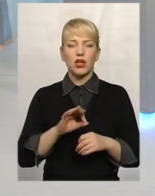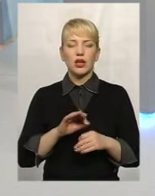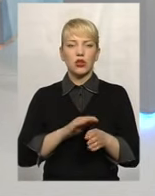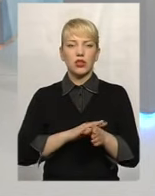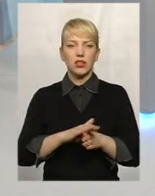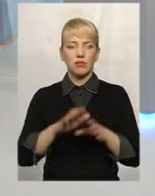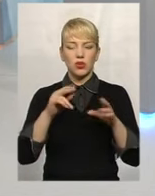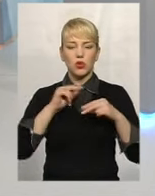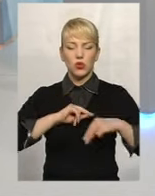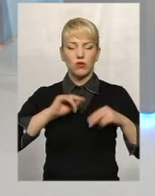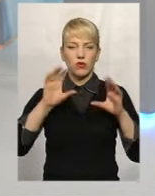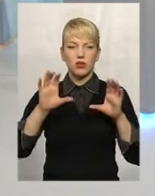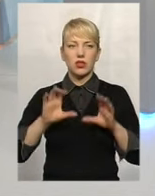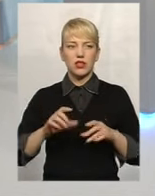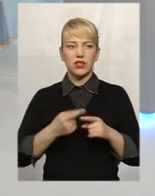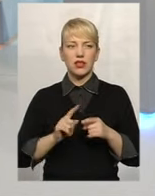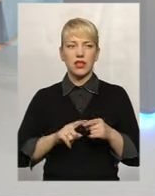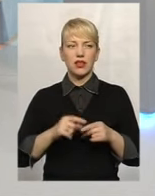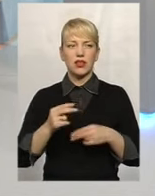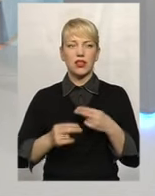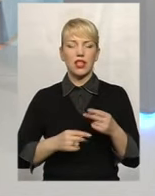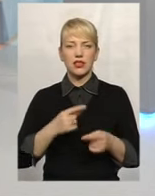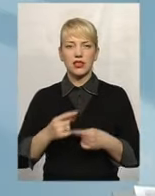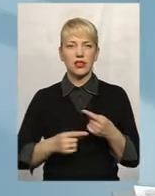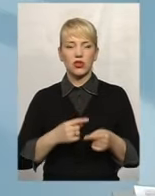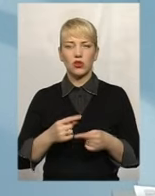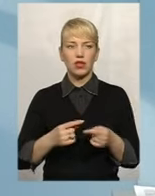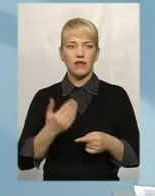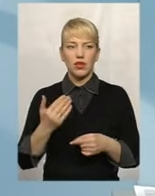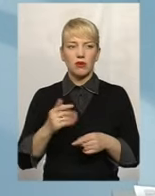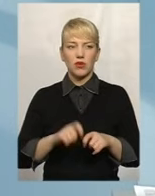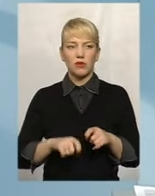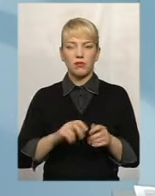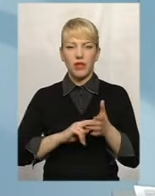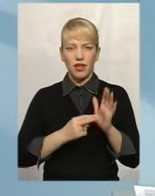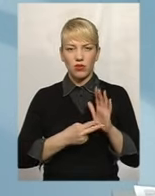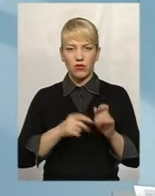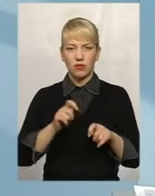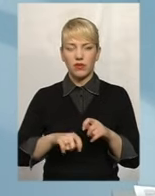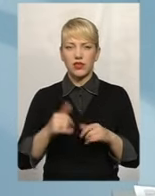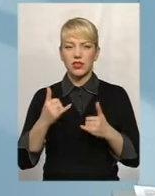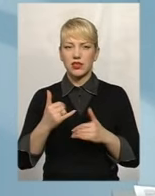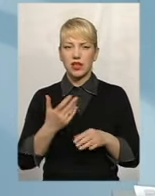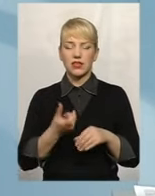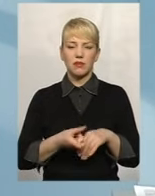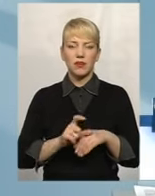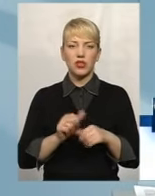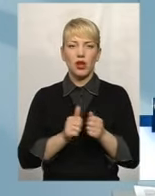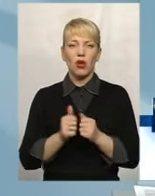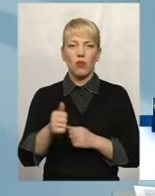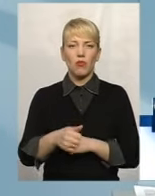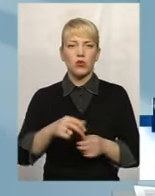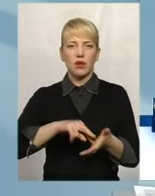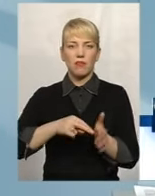законодавства, це наслідок планових перевірок? Ні, в нас на даний час проводиться більша кількість позапланових перевірок, і